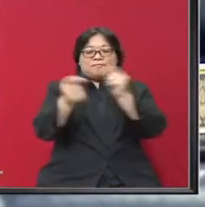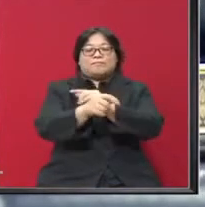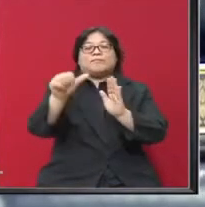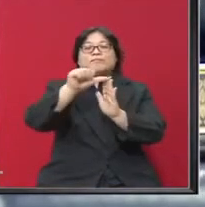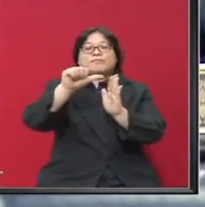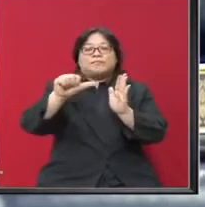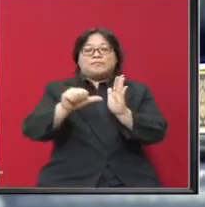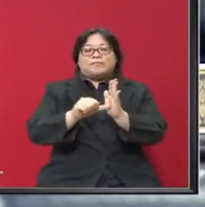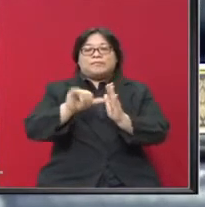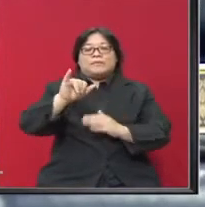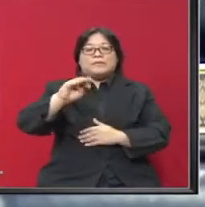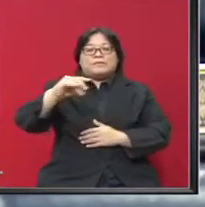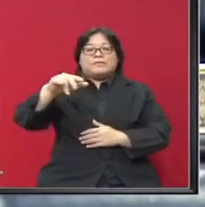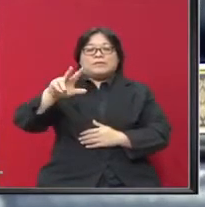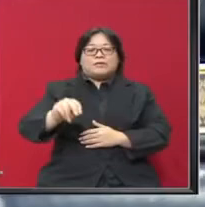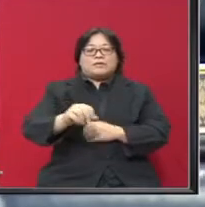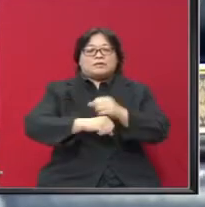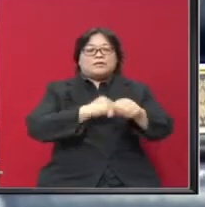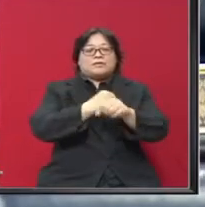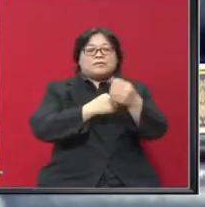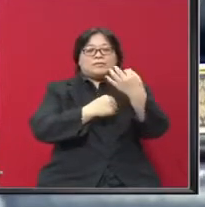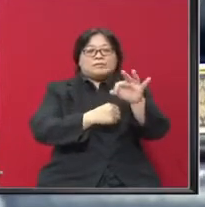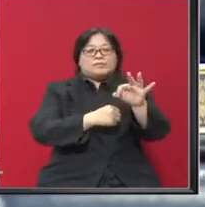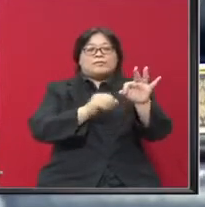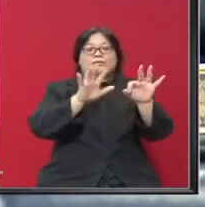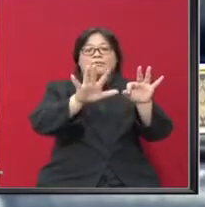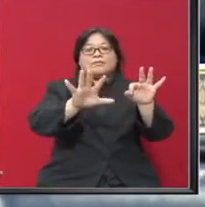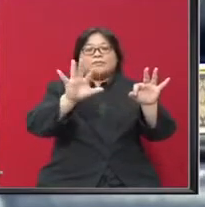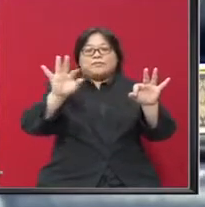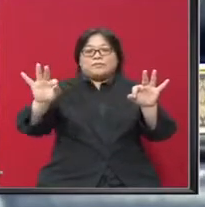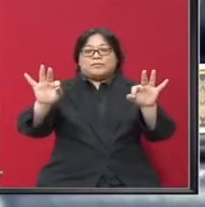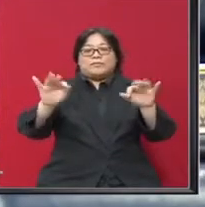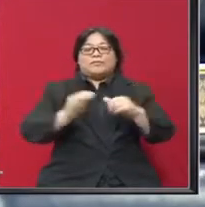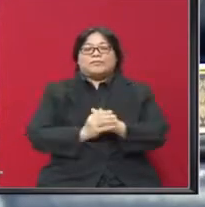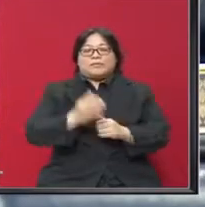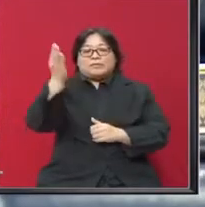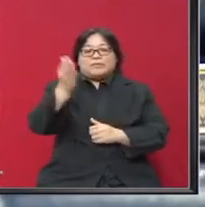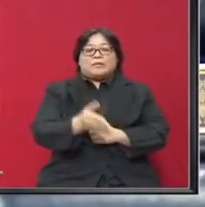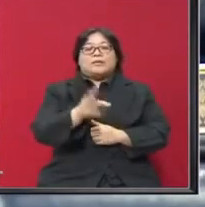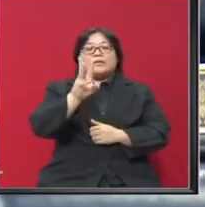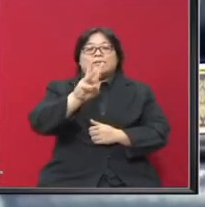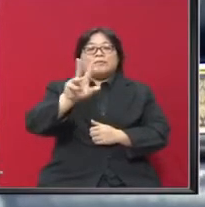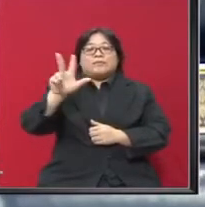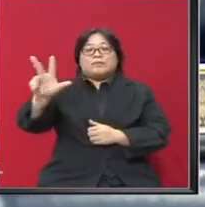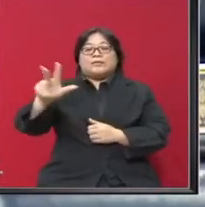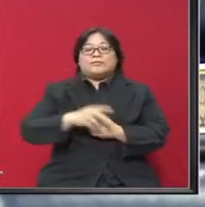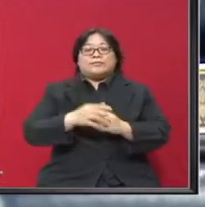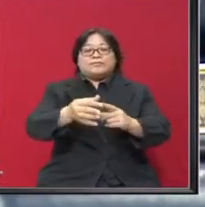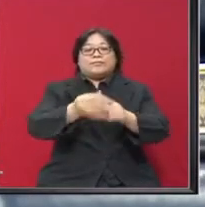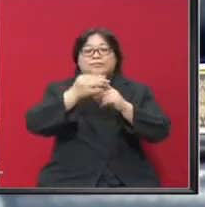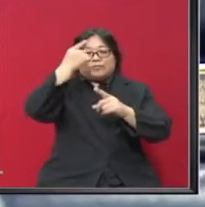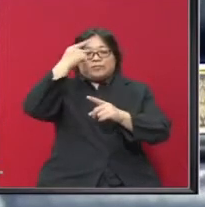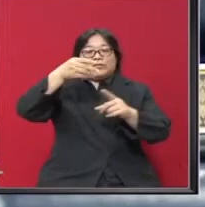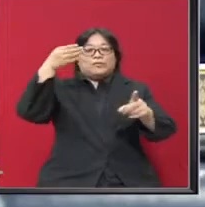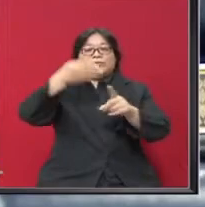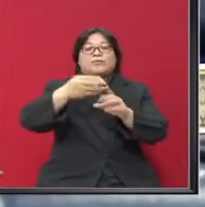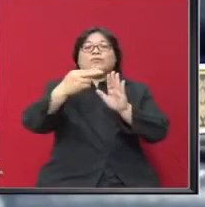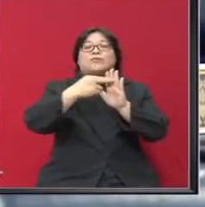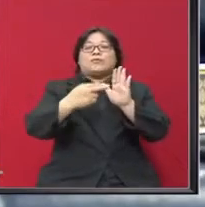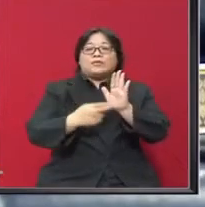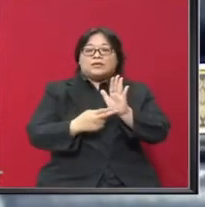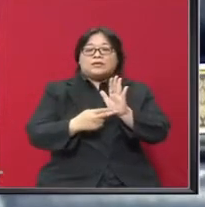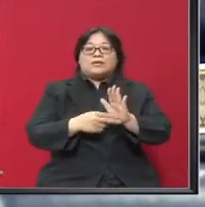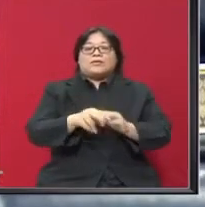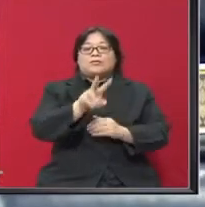akta Immigration 1959 Dan pahlawan 63 Khusus bagi aspek perundangan